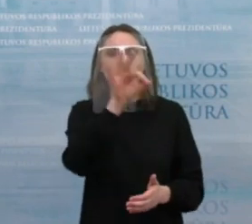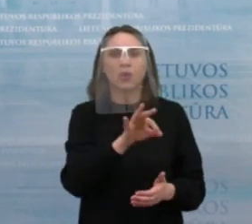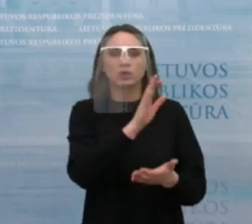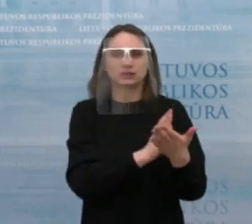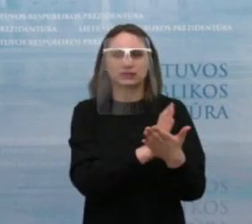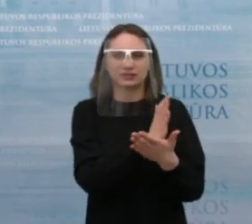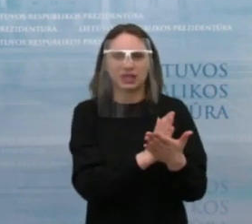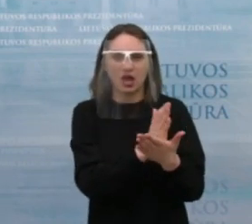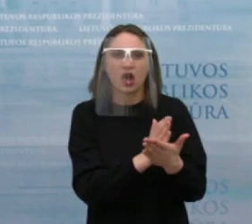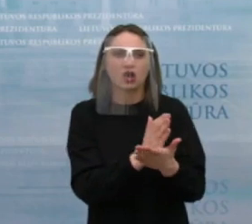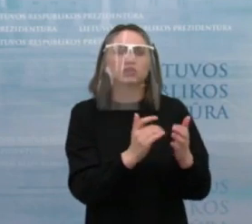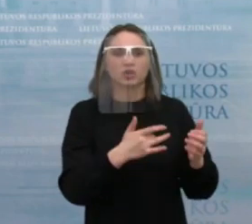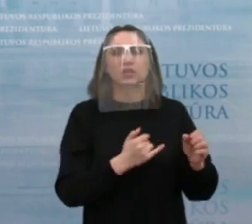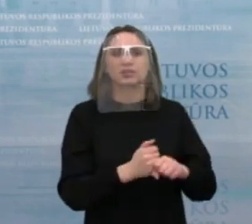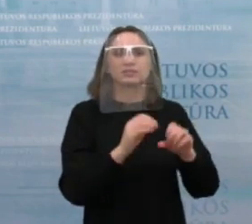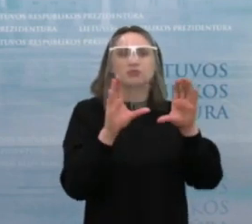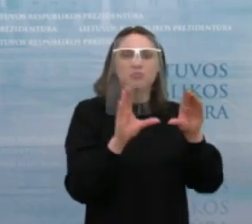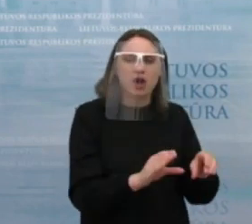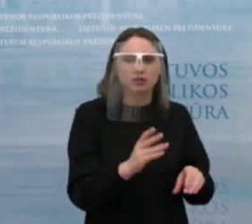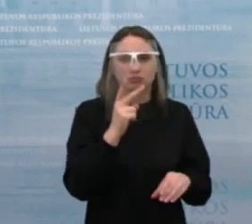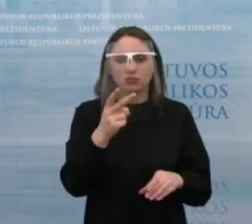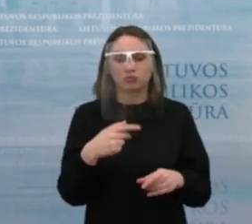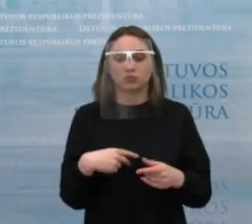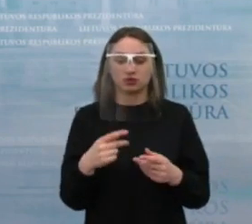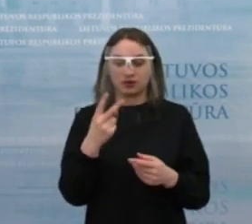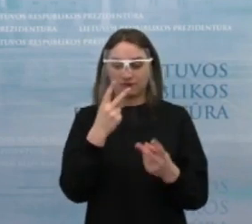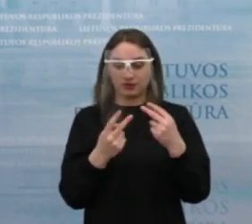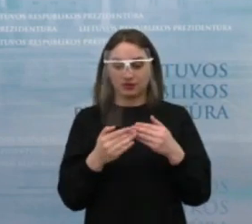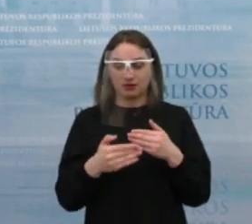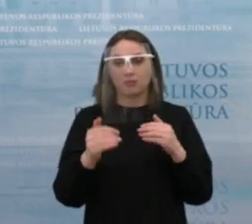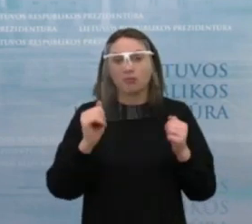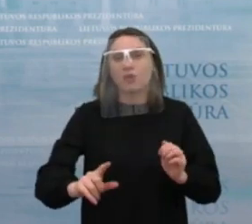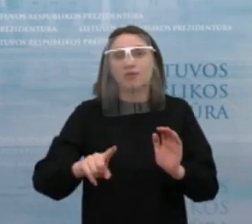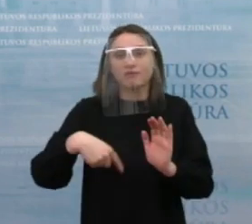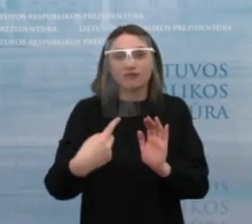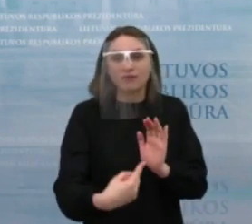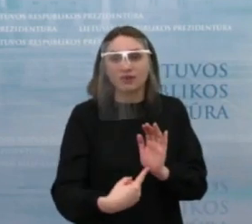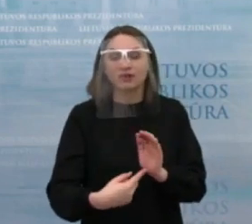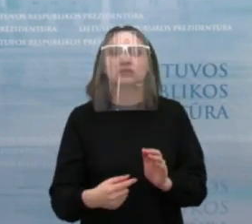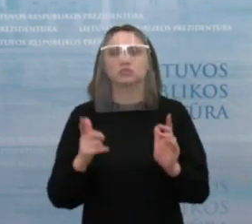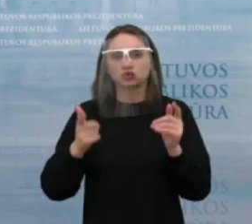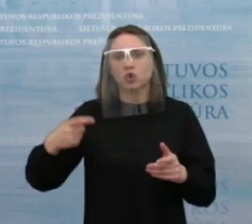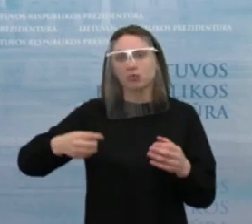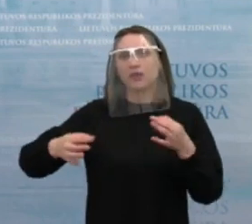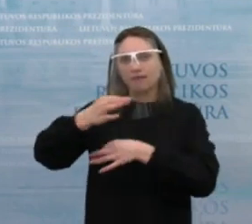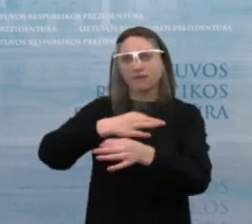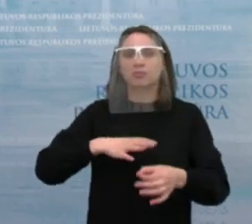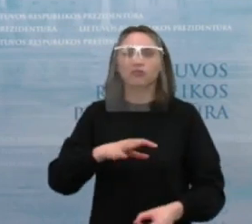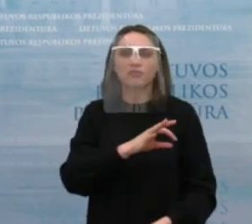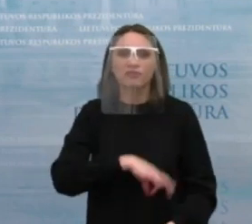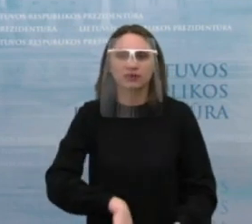galimybę. Tai tokios yra mūsų trumpalaikės priemonės, lauksiu jūsų klausimų, diskusija buvo tikrai produktivi.